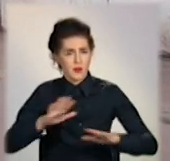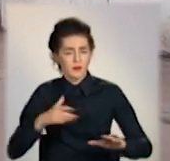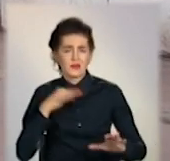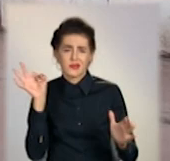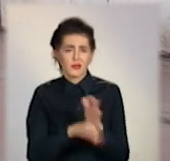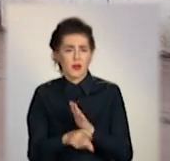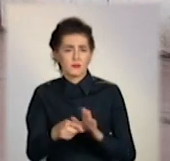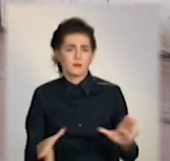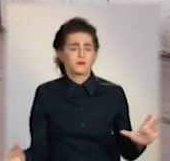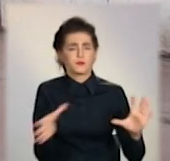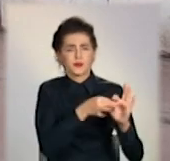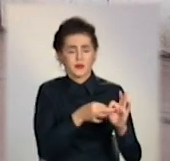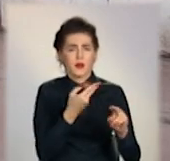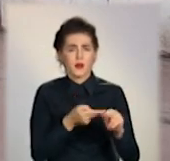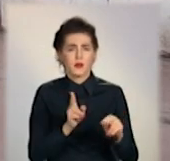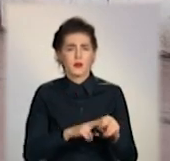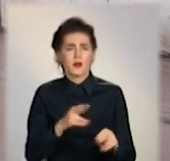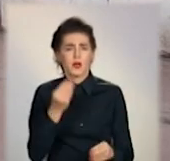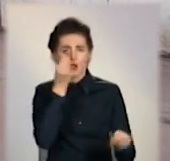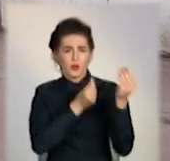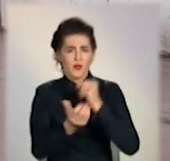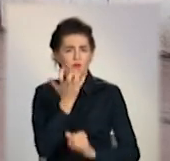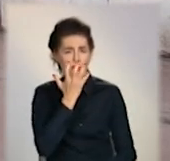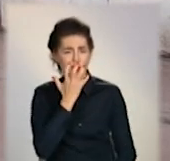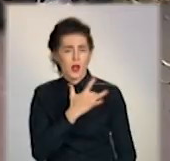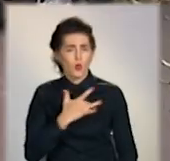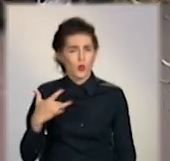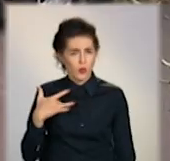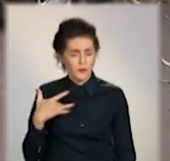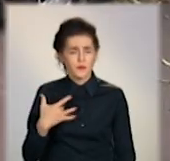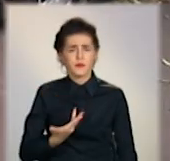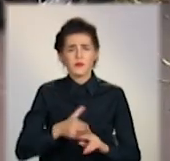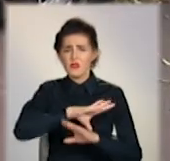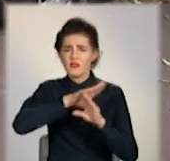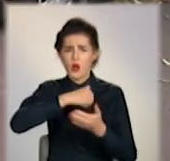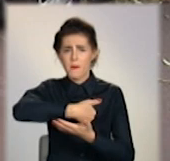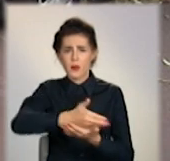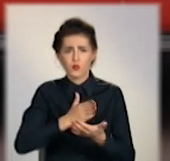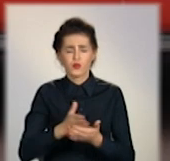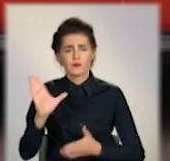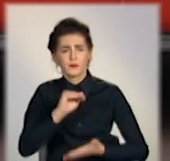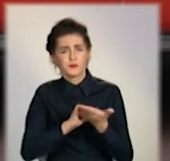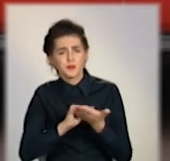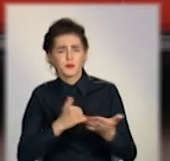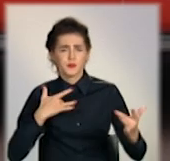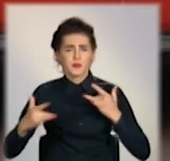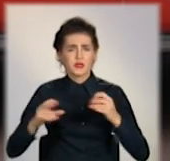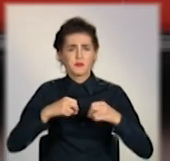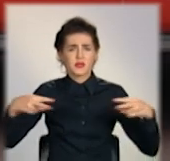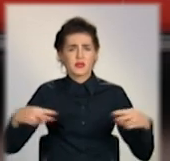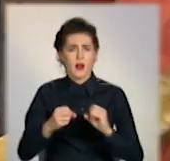підключили до апарату вентиляції легких. Обладнання для тренування в аварій на рятувальному